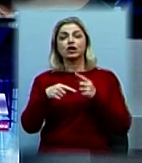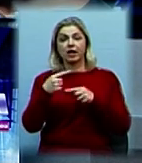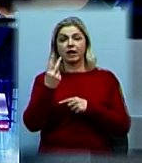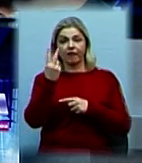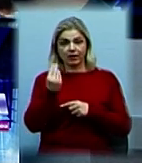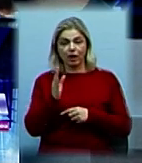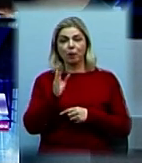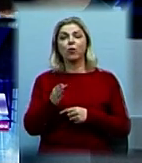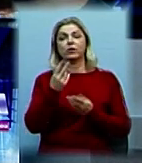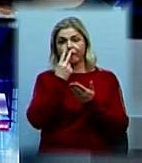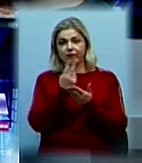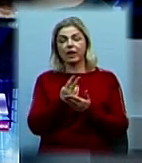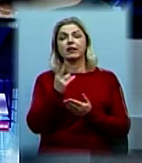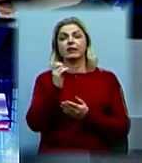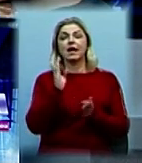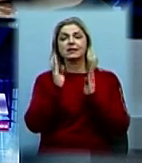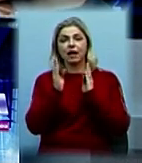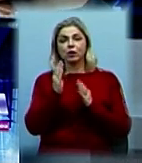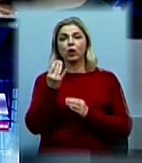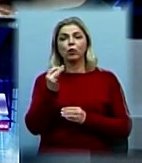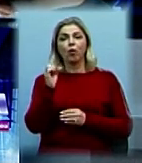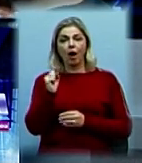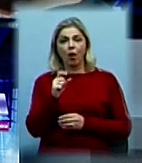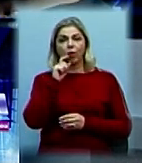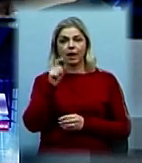на сайті ЮА «Українське радіо».